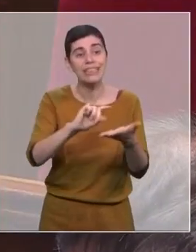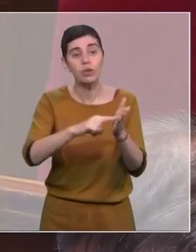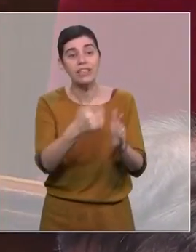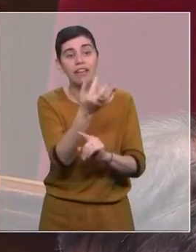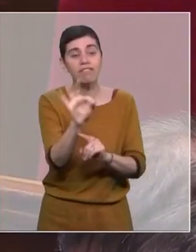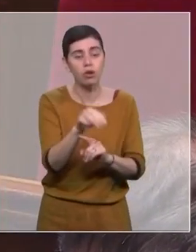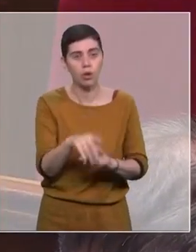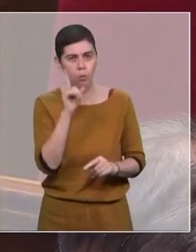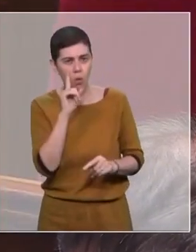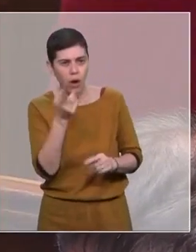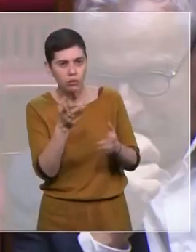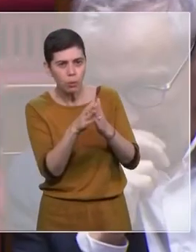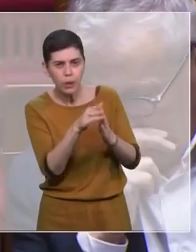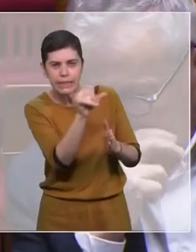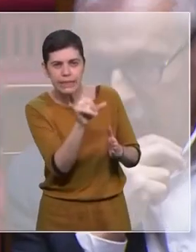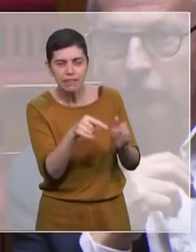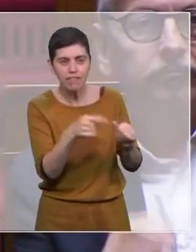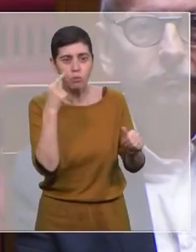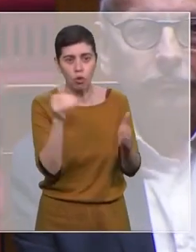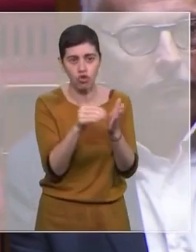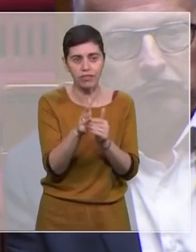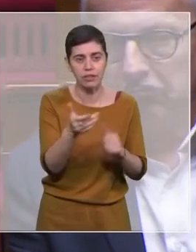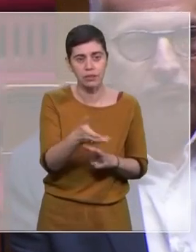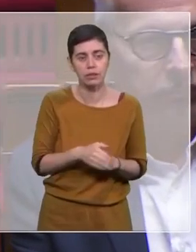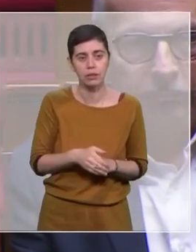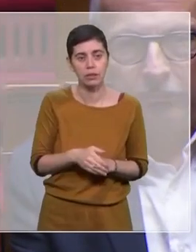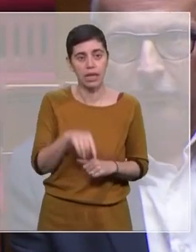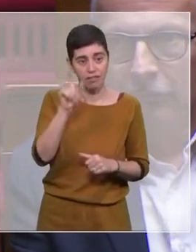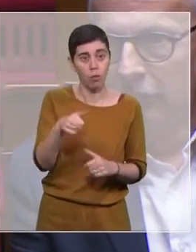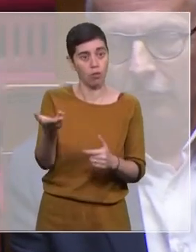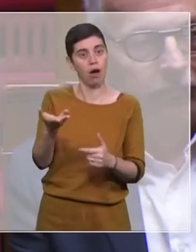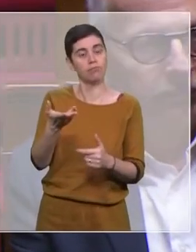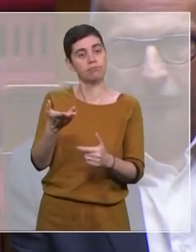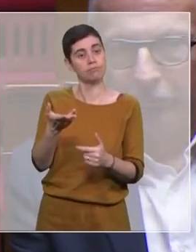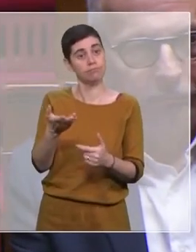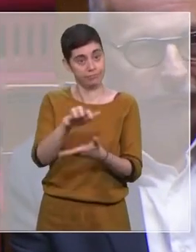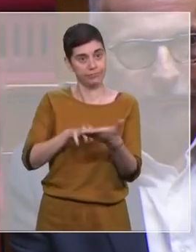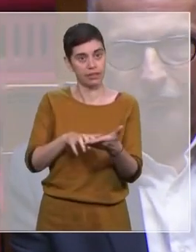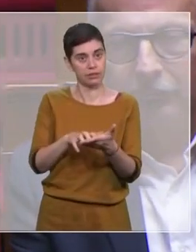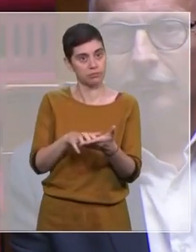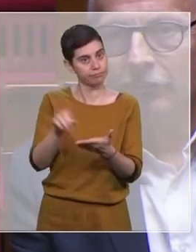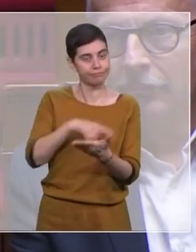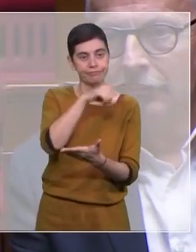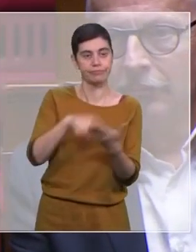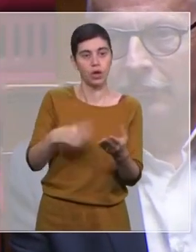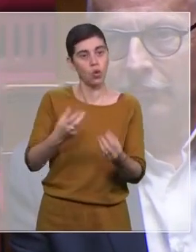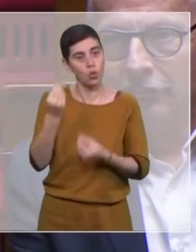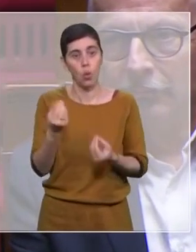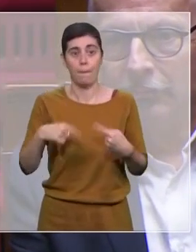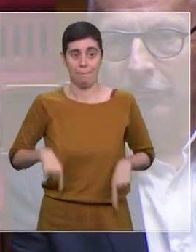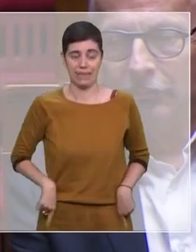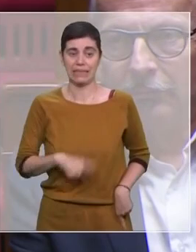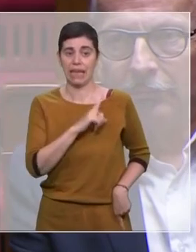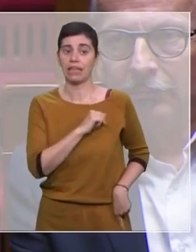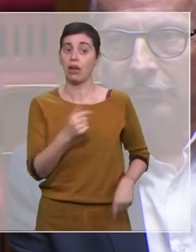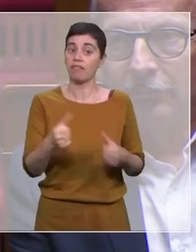? Madame la Première Ministre, une alternative s'ouvre à vous. Retirez le texte ou acceptez que ce soit votre ministre de l'Intérieur qui dicte